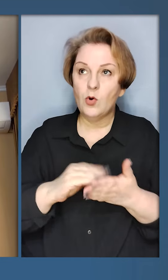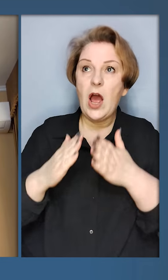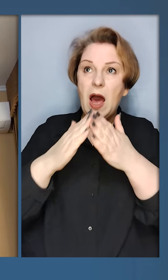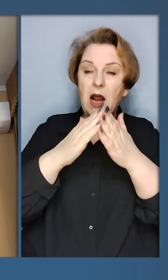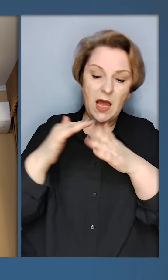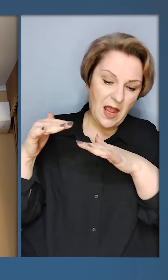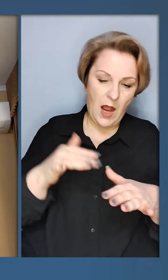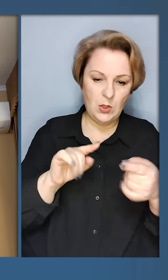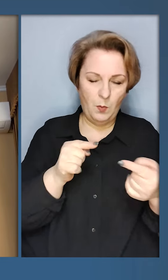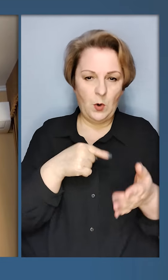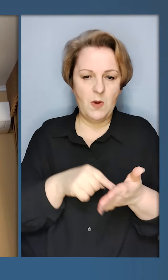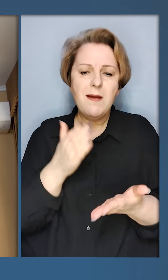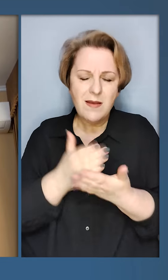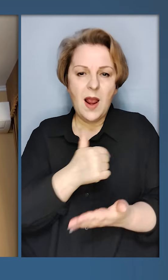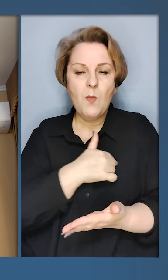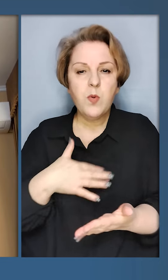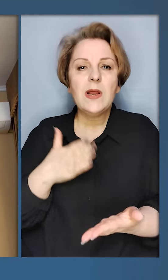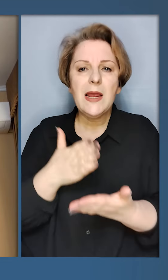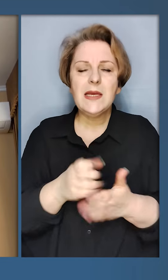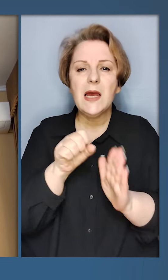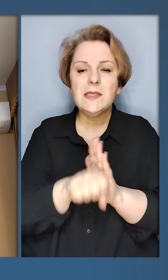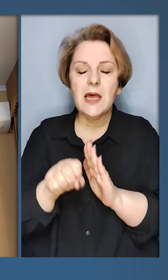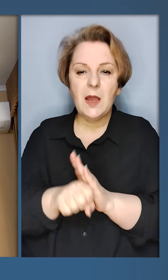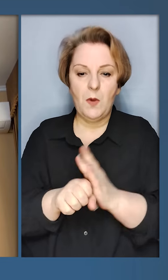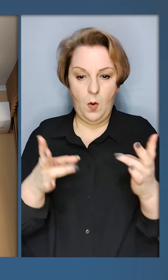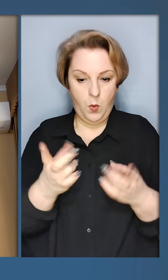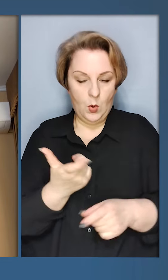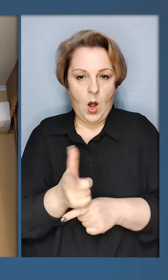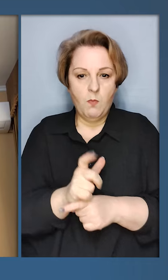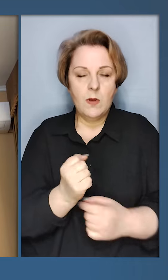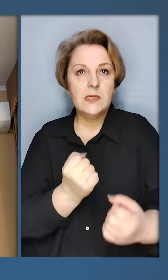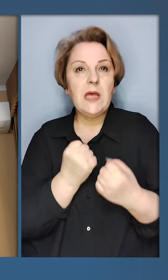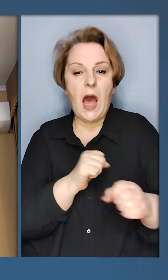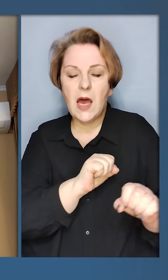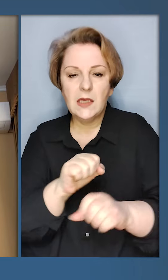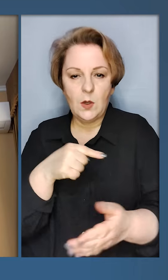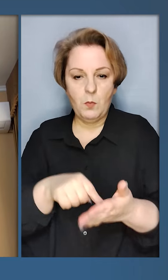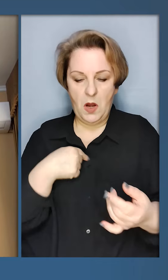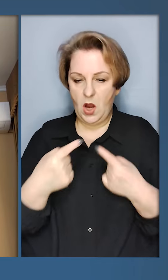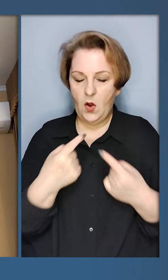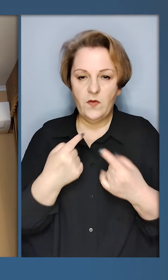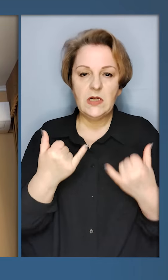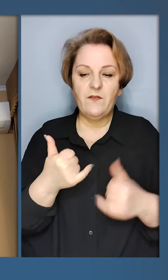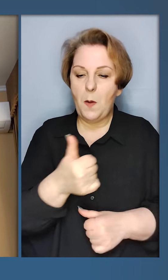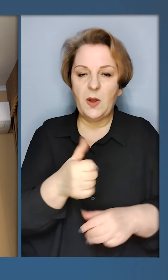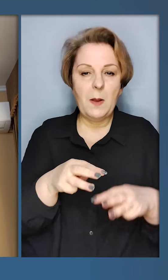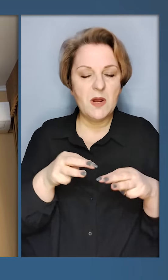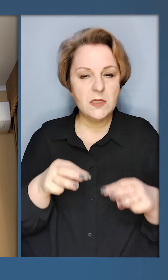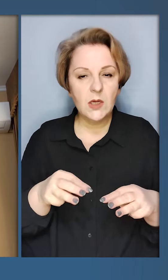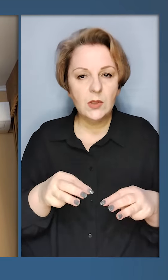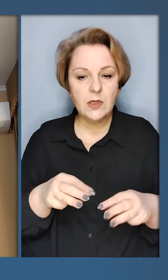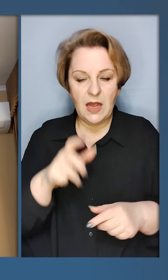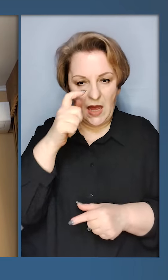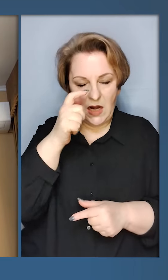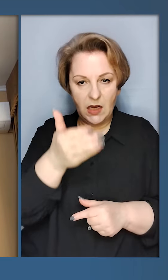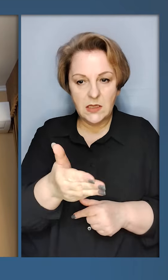чергова ракетна атака проти міста. Є поранені, є загиблі. Потрібно більше захисту. Я говорив сьогодні з прем